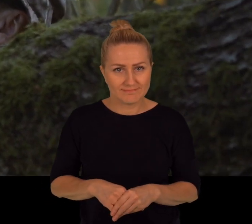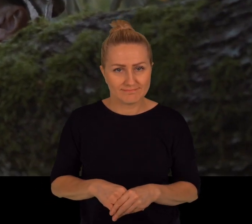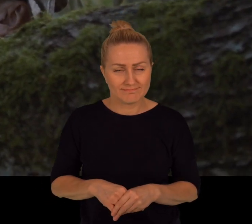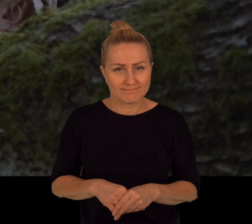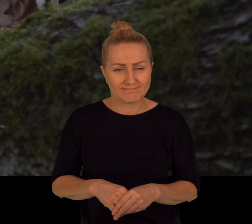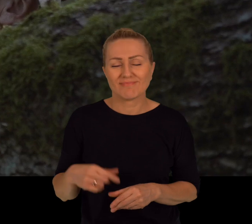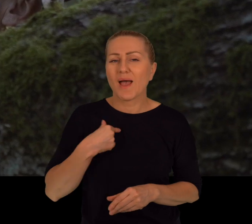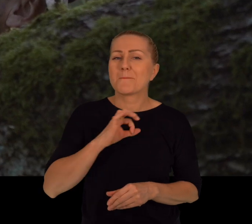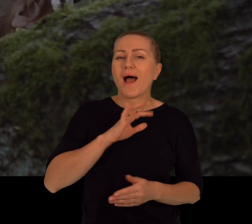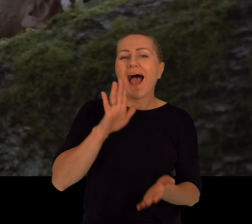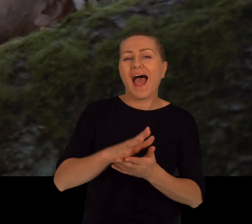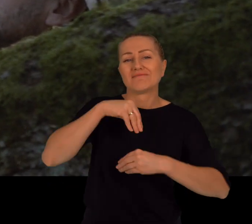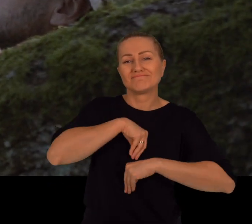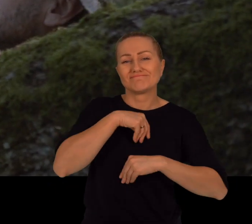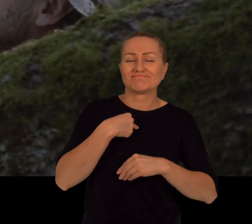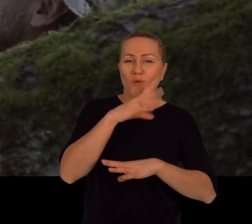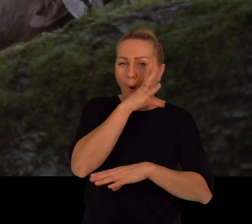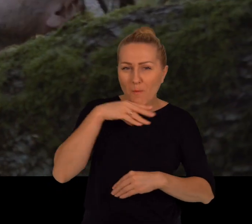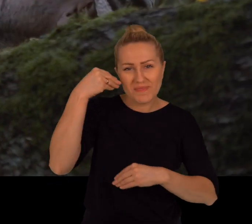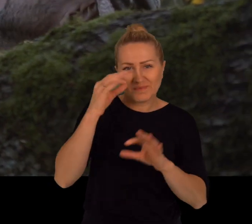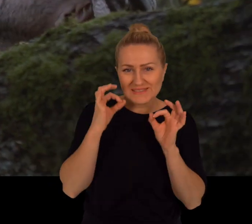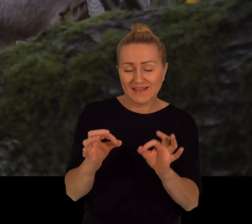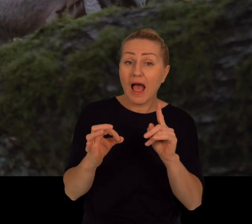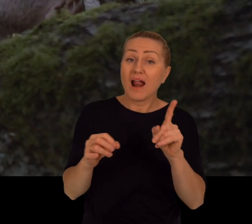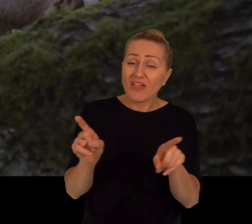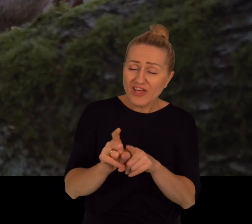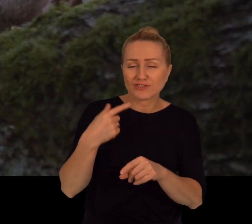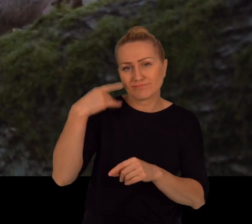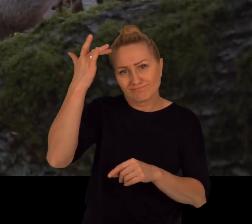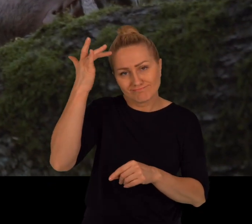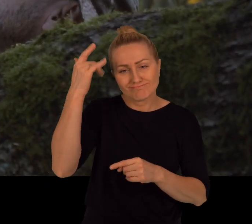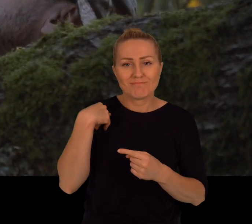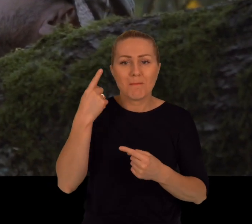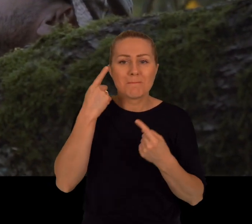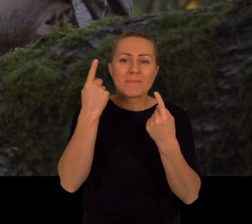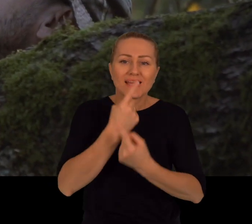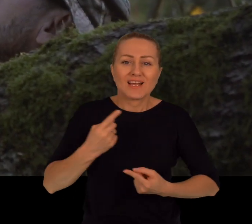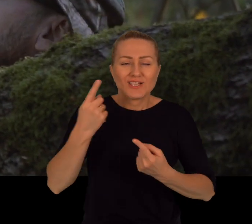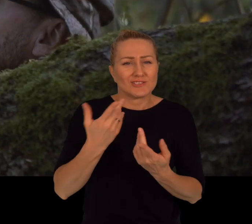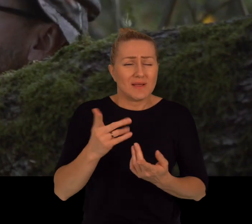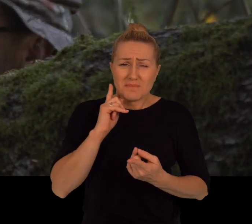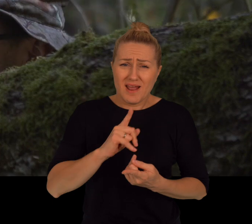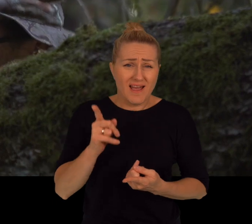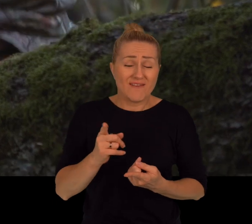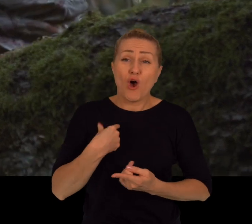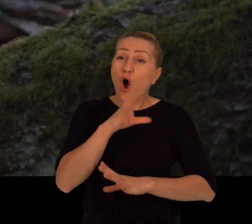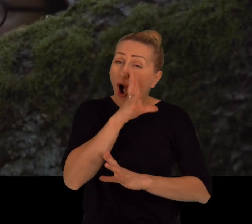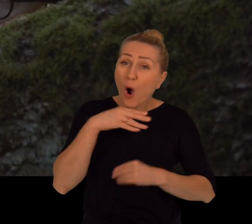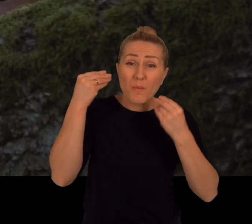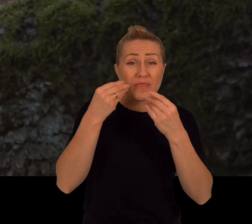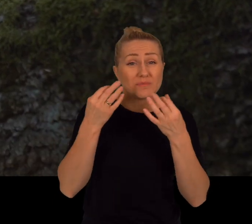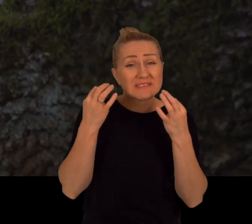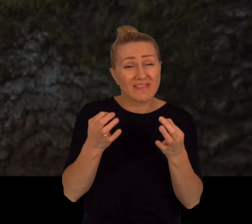Pomimo, że z natury jestem optymistą, to myślę też o tym, że strasznie trudno być